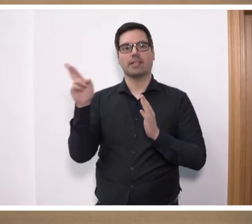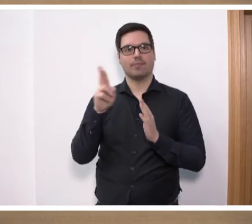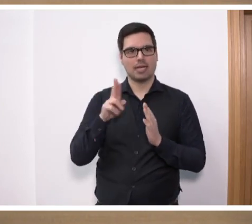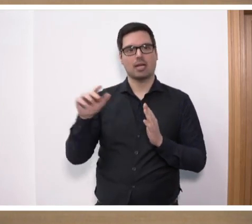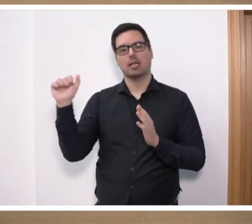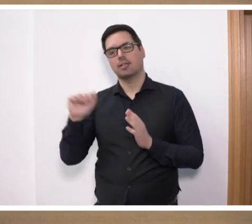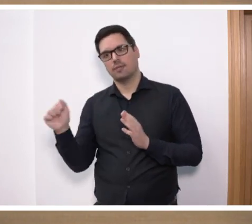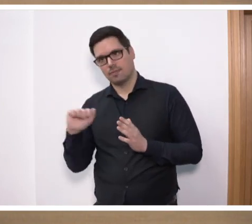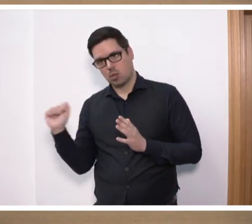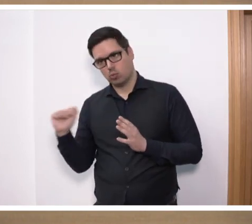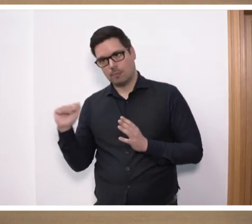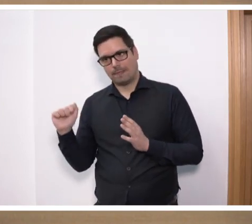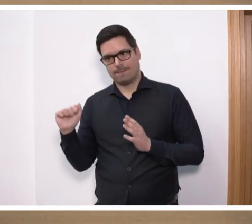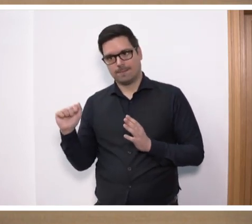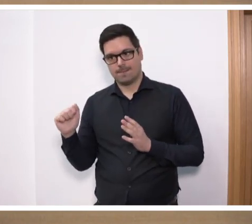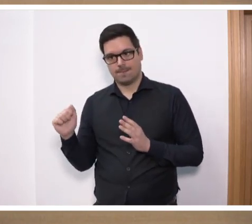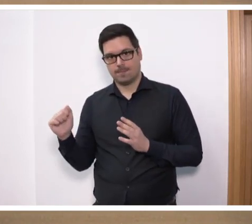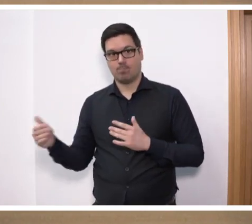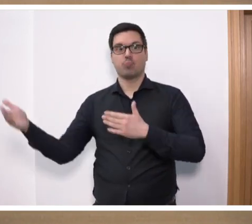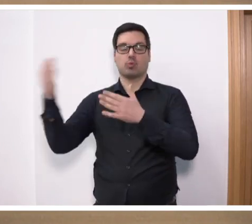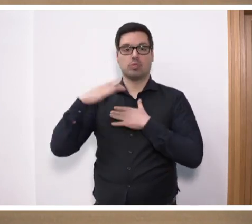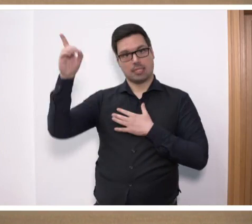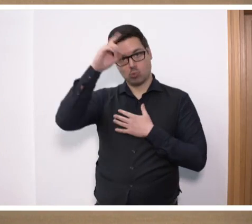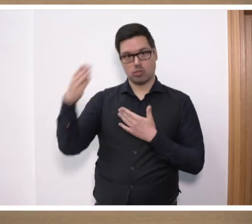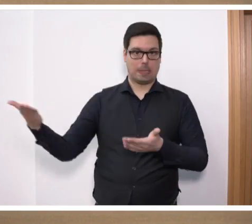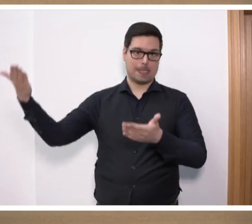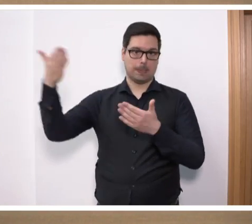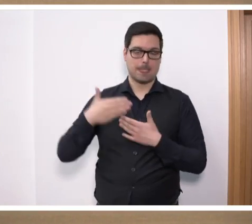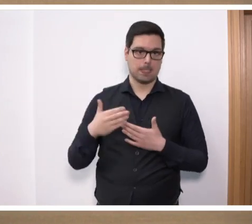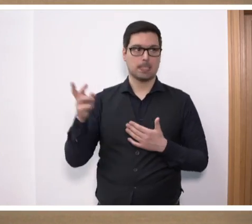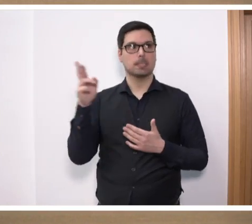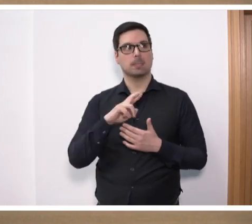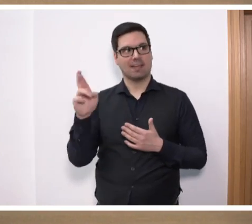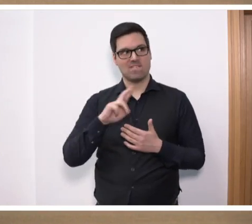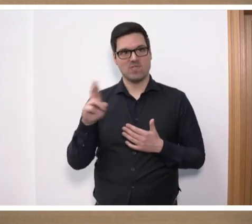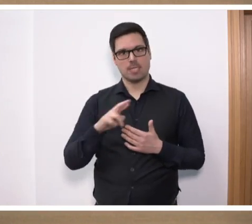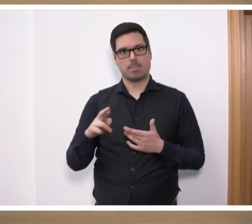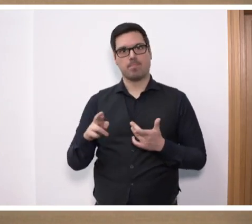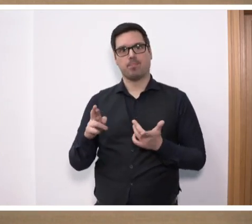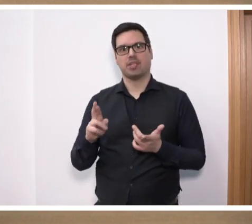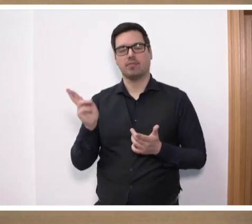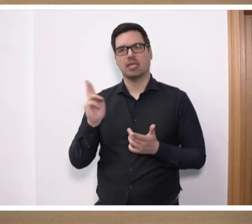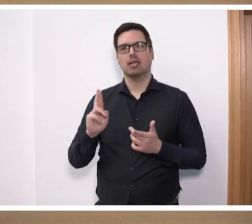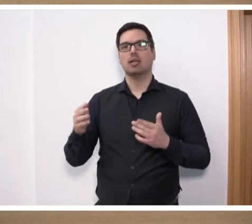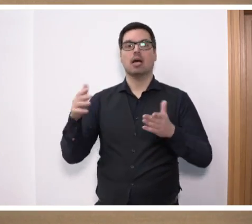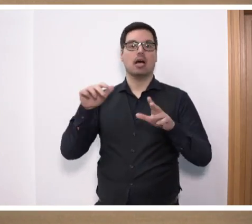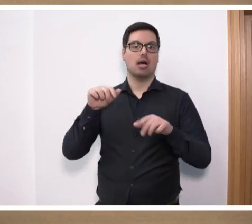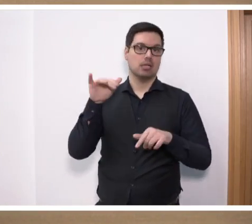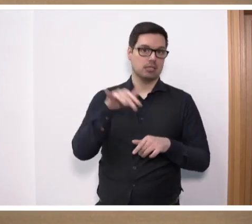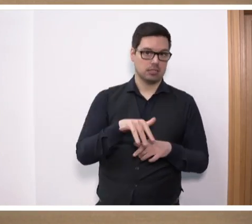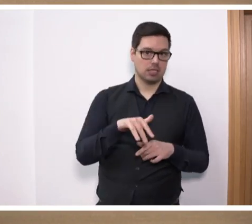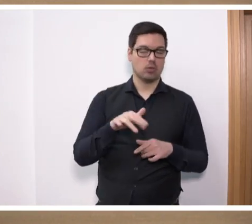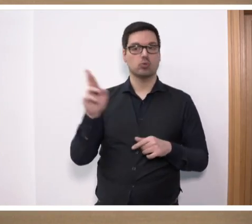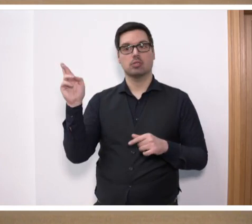also aus welchen Gründen auch, zu uns in unser Land möchte, wer sich bei uns auffällt, aber natürlich auch genauso, wer unser